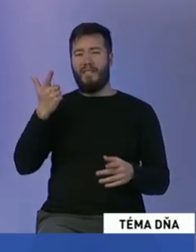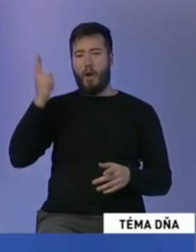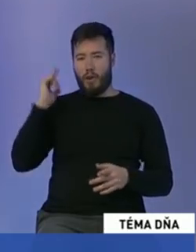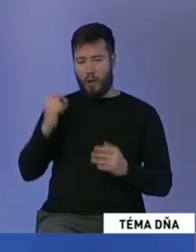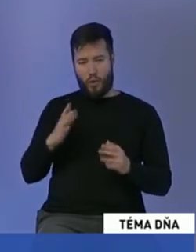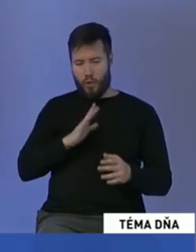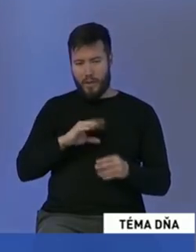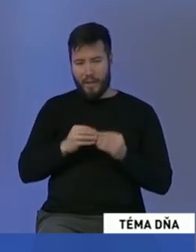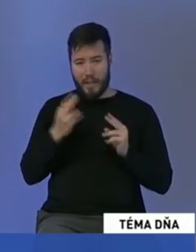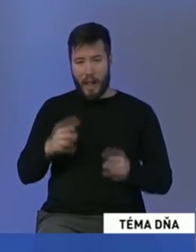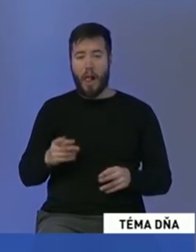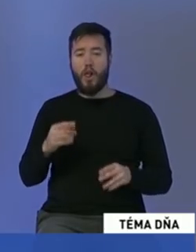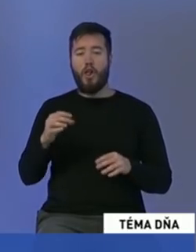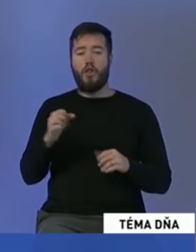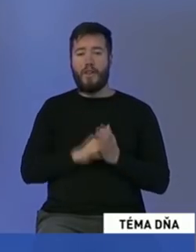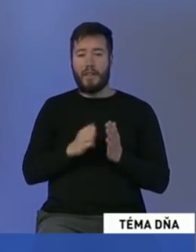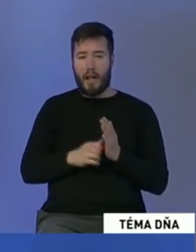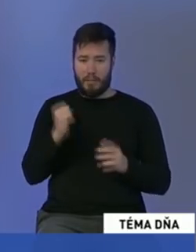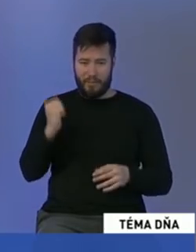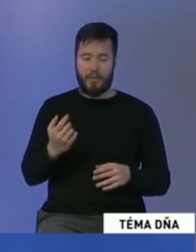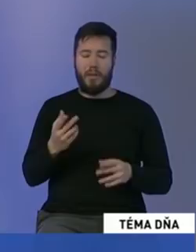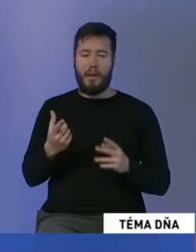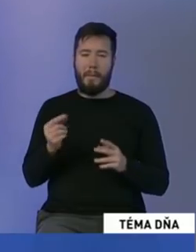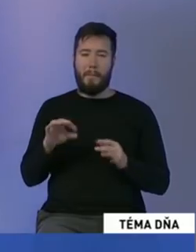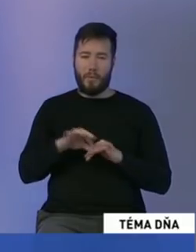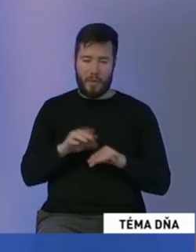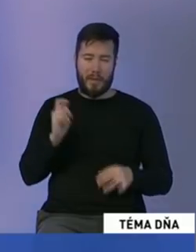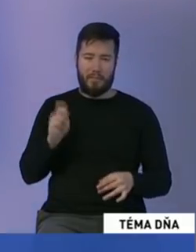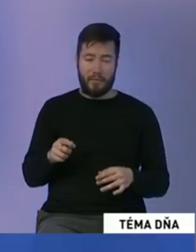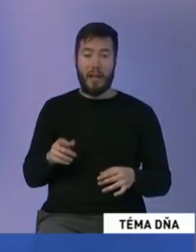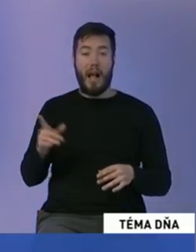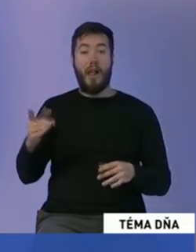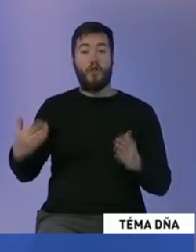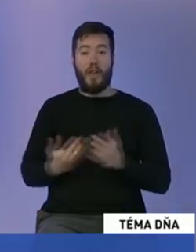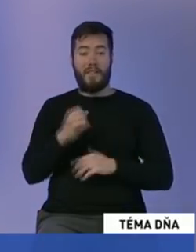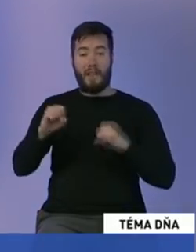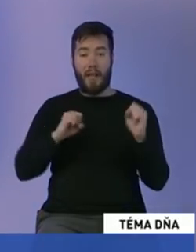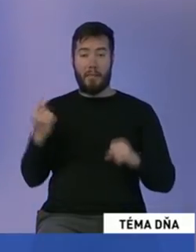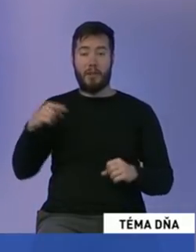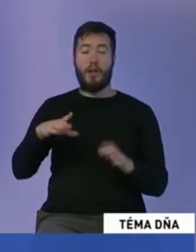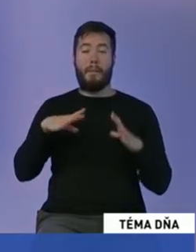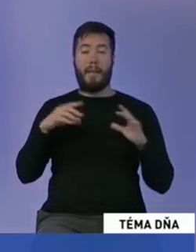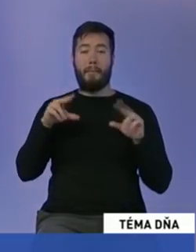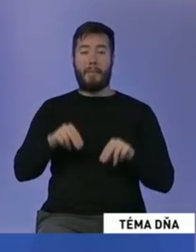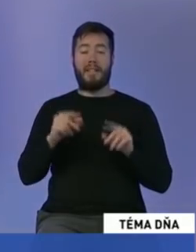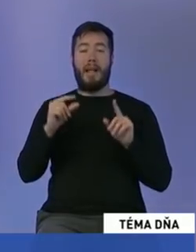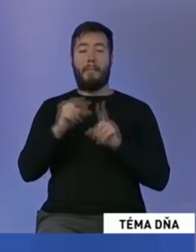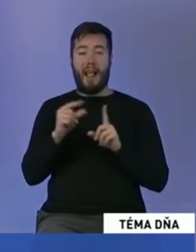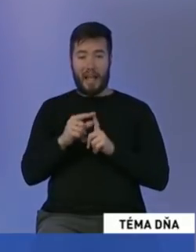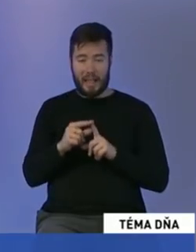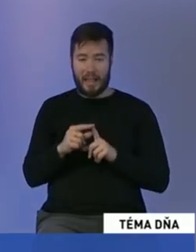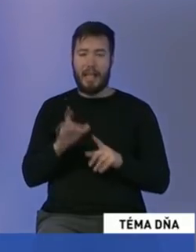Prišla nová vláda. Vláda načala s Petrom Pelegriným. Ten si ako z jednú svojich top 3 priorit stanujol urobiť všetko preto spolu s ogarnými